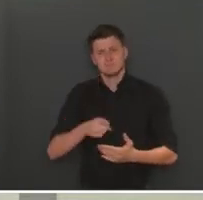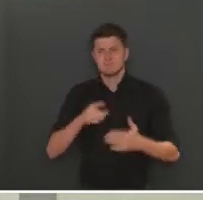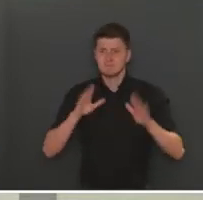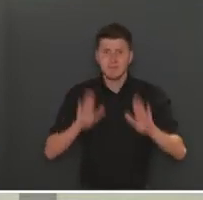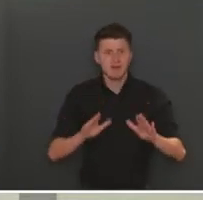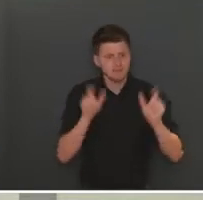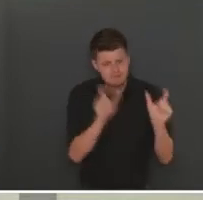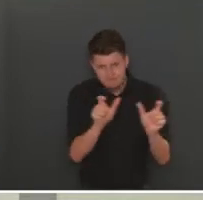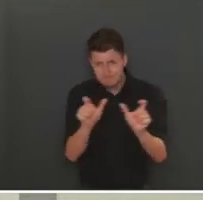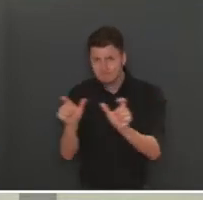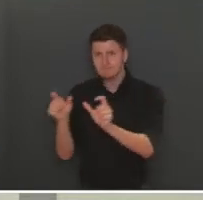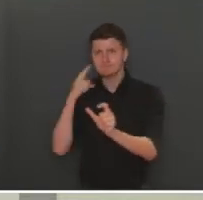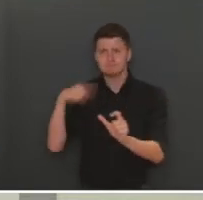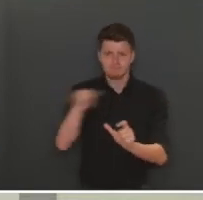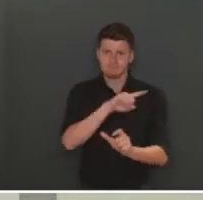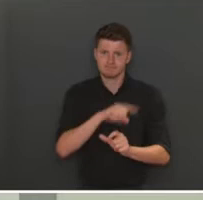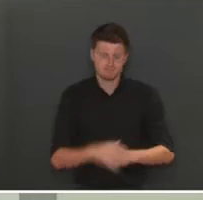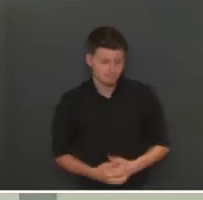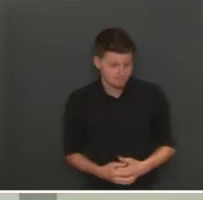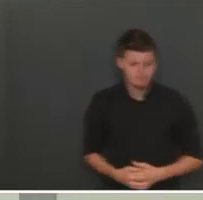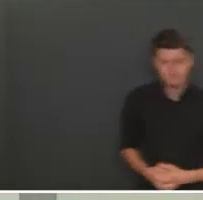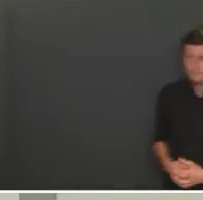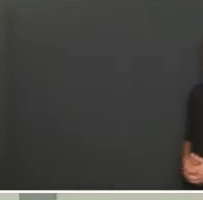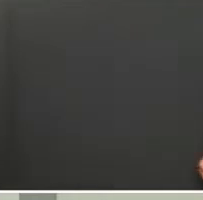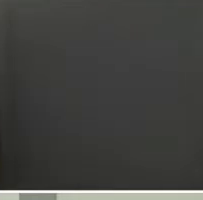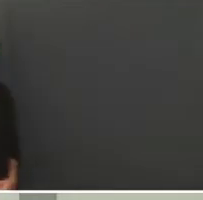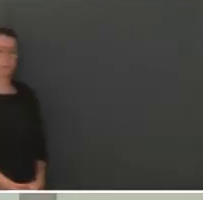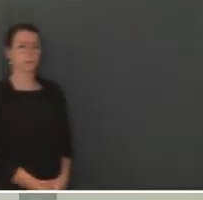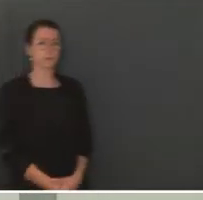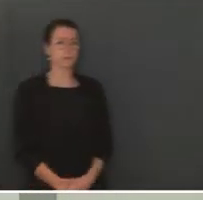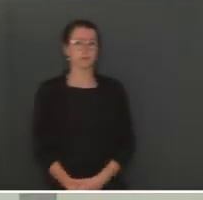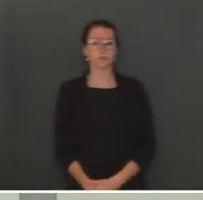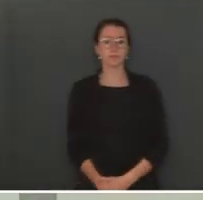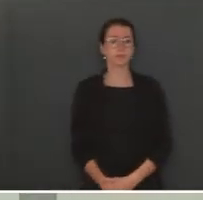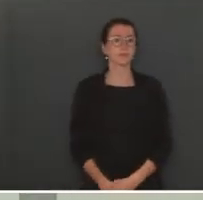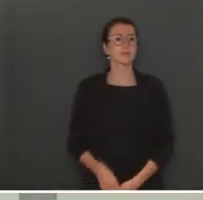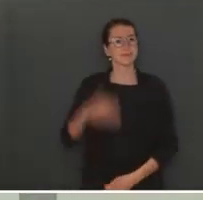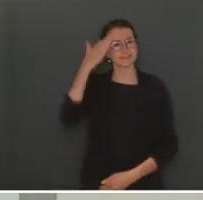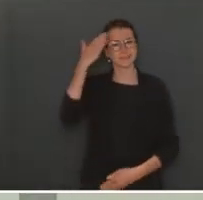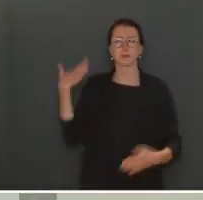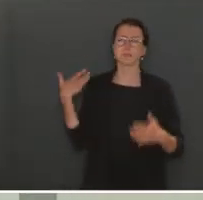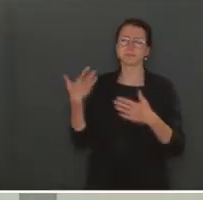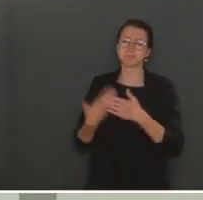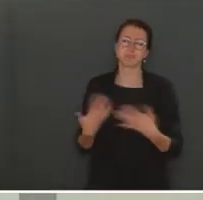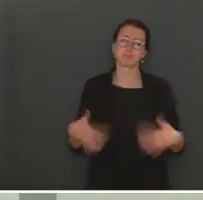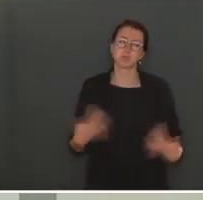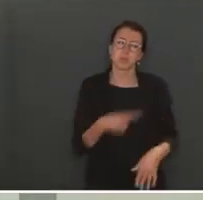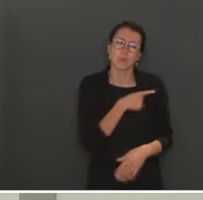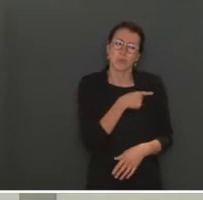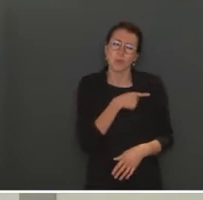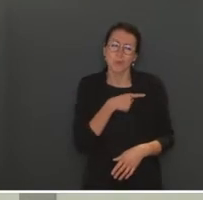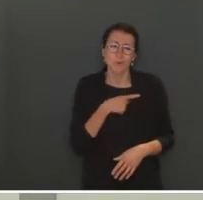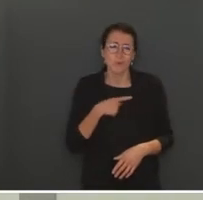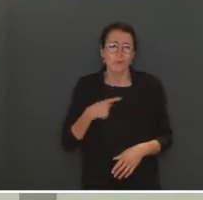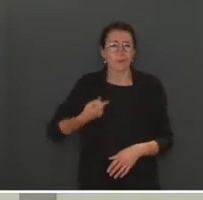Nous devons rester vigilants. Je le sais, le temps se fait long. Il amène parfois certains à minimiser la